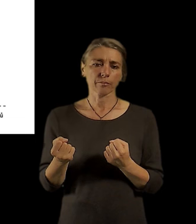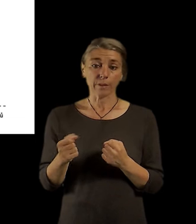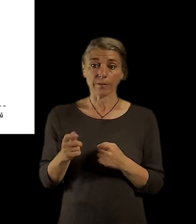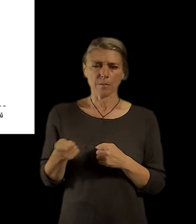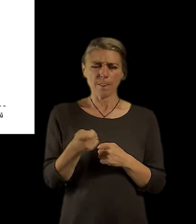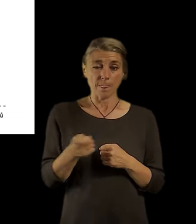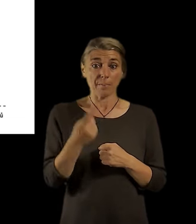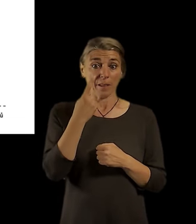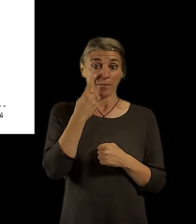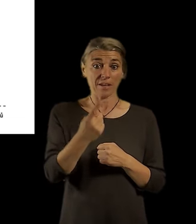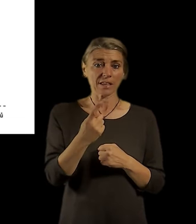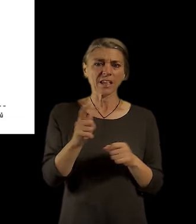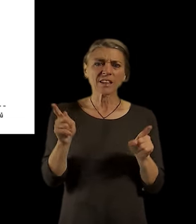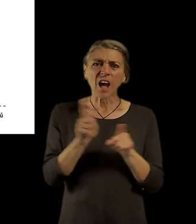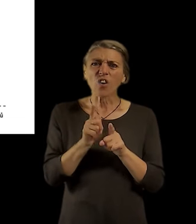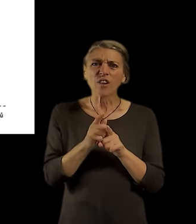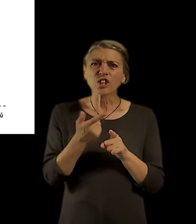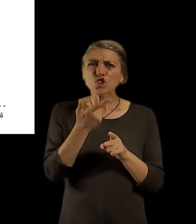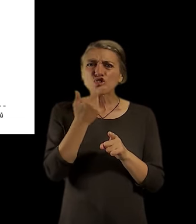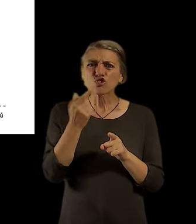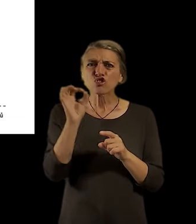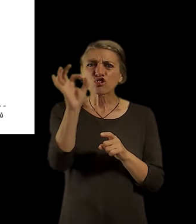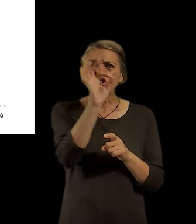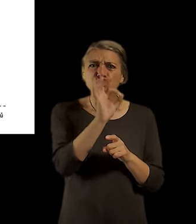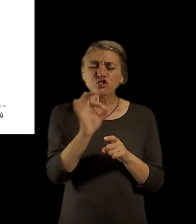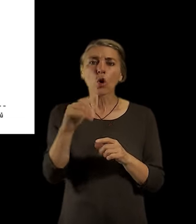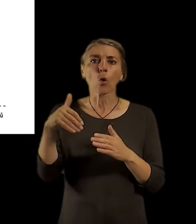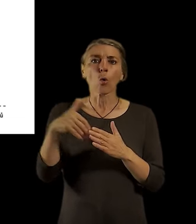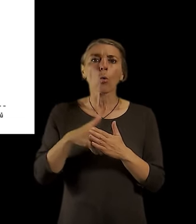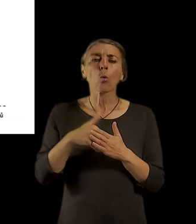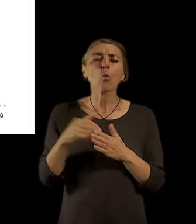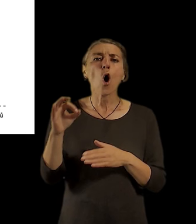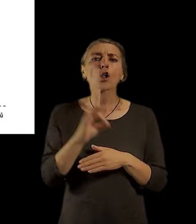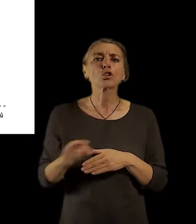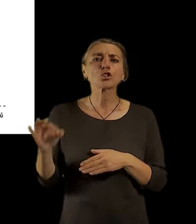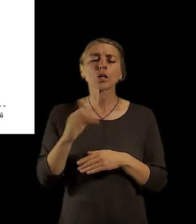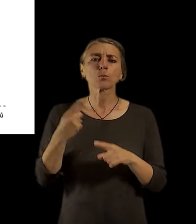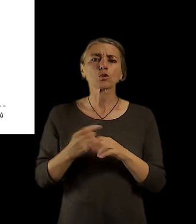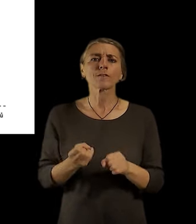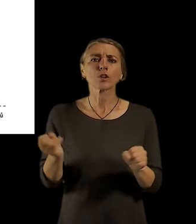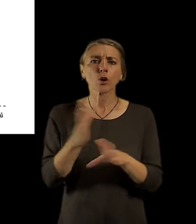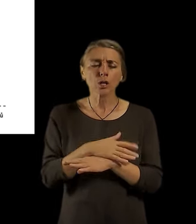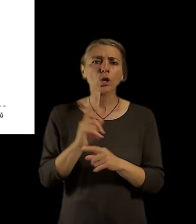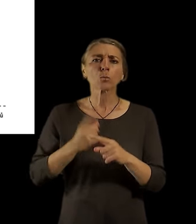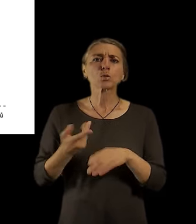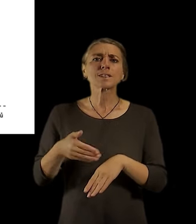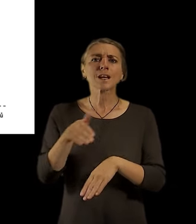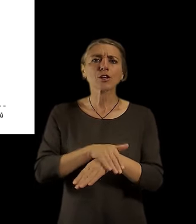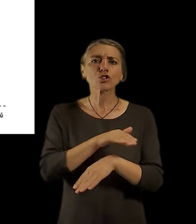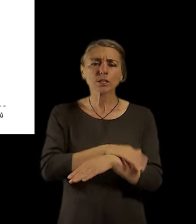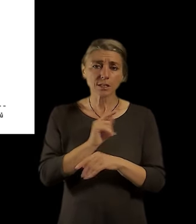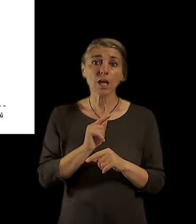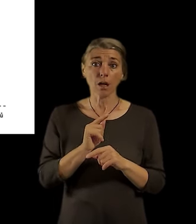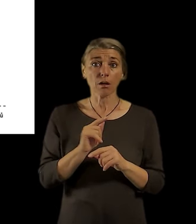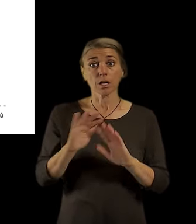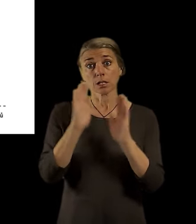tohle, tady, když vidíte ten chumel, uprostře, tak to jsou Olšany a všechny ty hřbitovy kolem, Vinohradský, Strašnický a tak podobně. A tam se nachází